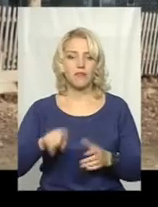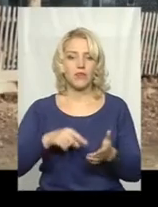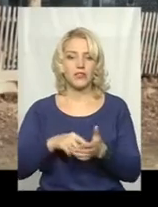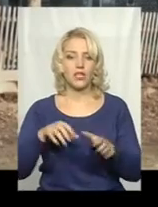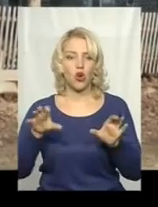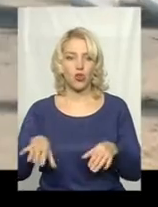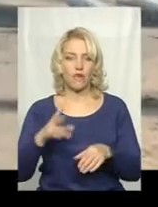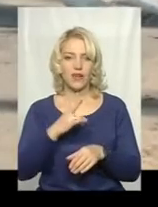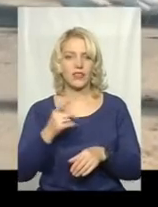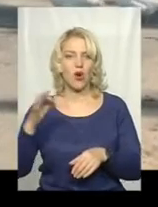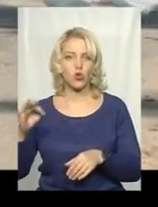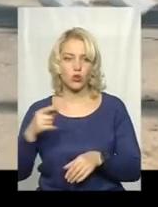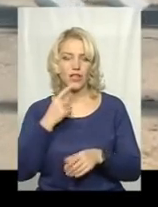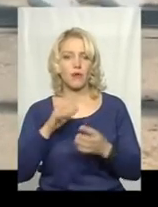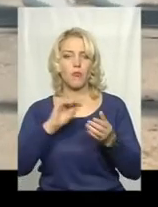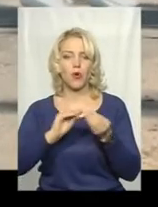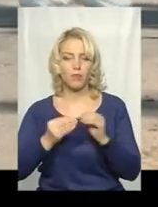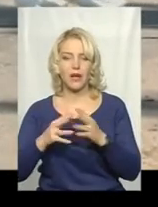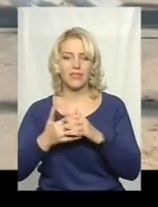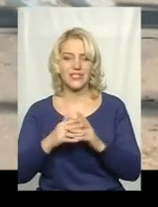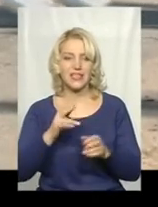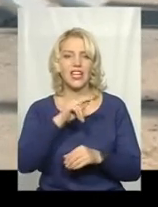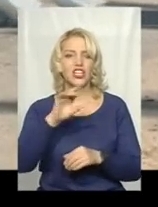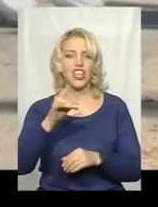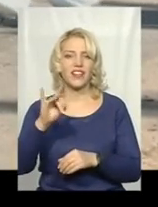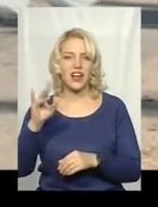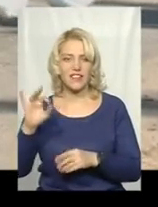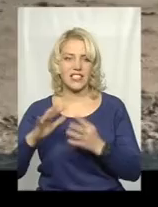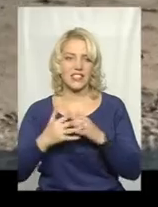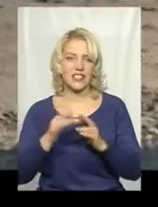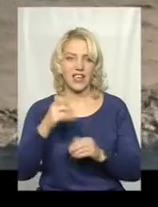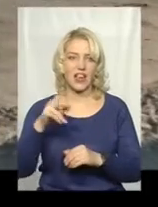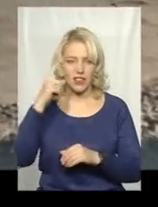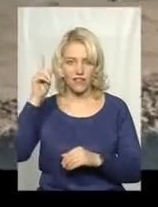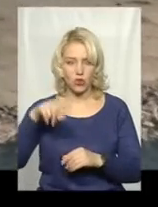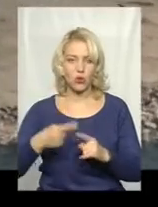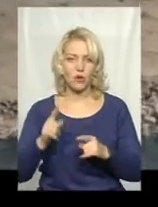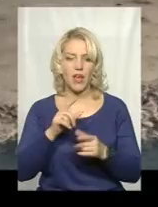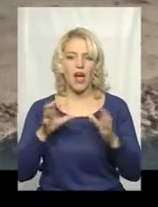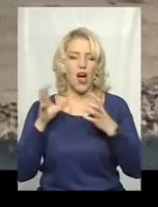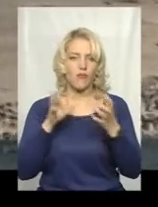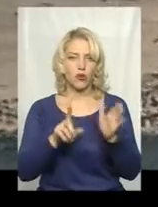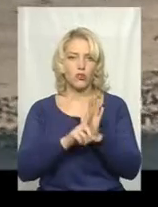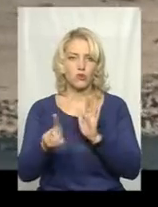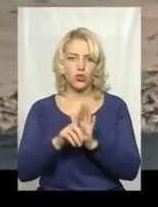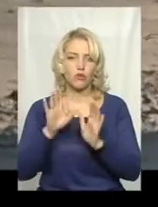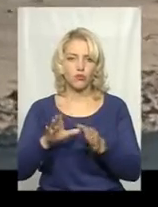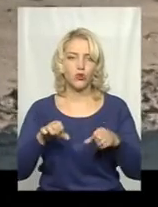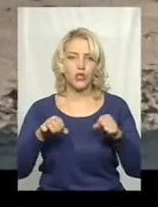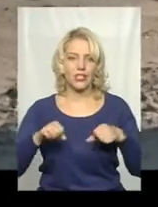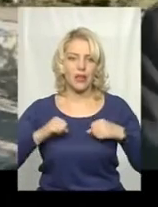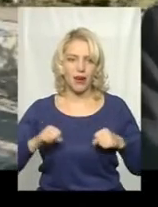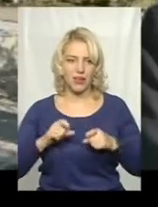Ніла Островська каже, проблеми сіл Чернилівської сільради її відомі. За її словами, одну з проблем автобусне сполучення намагатимуться розв'язати